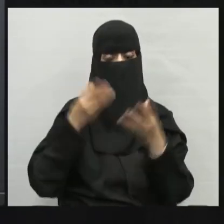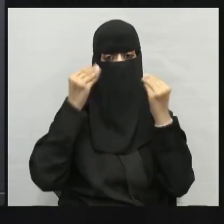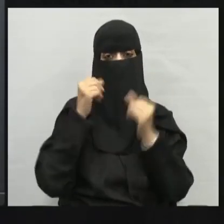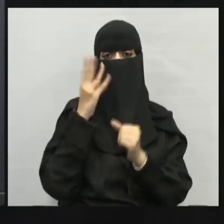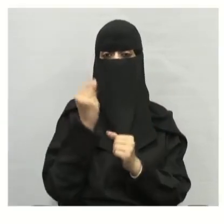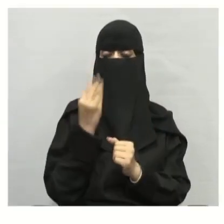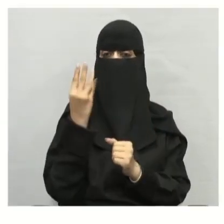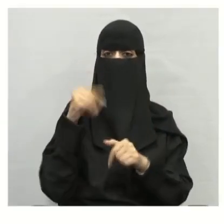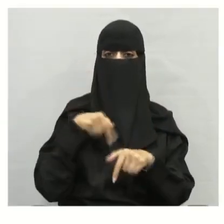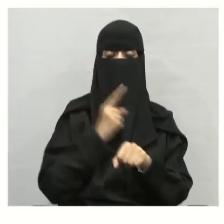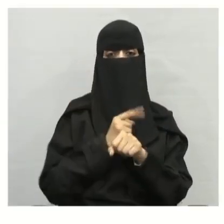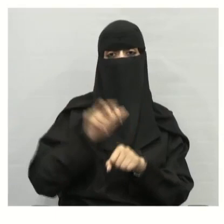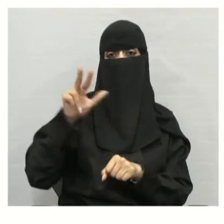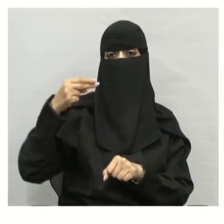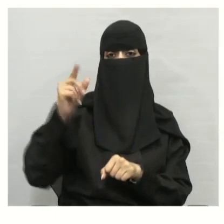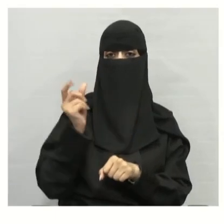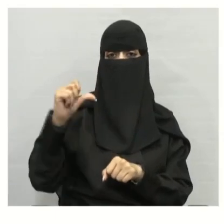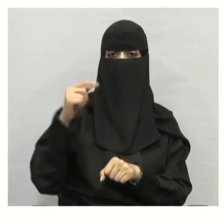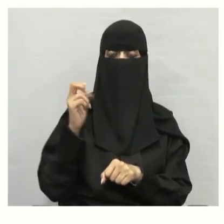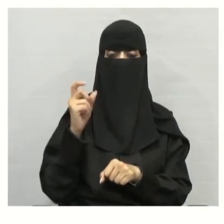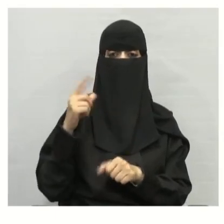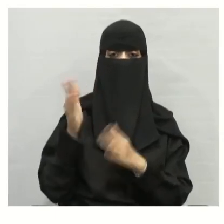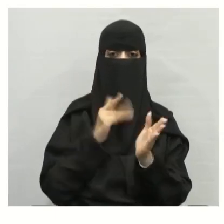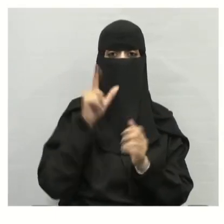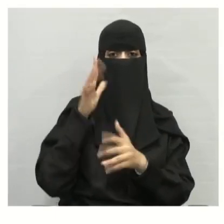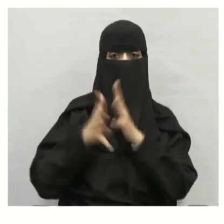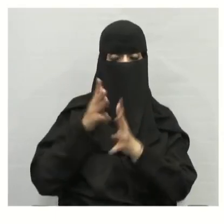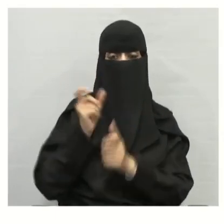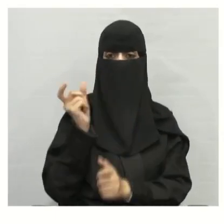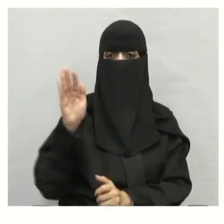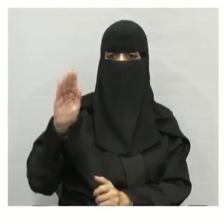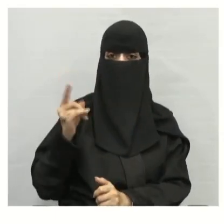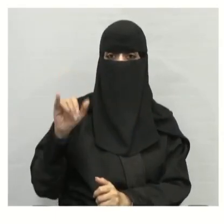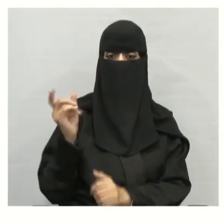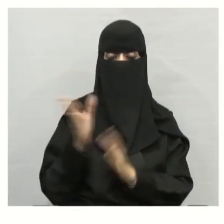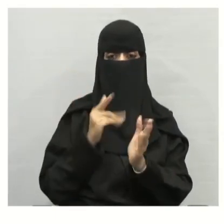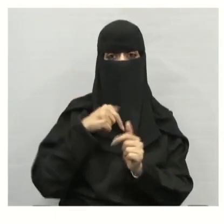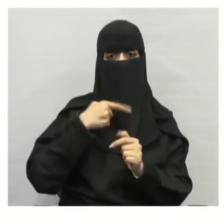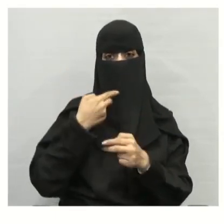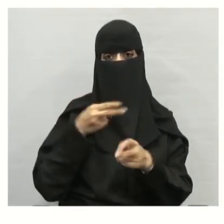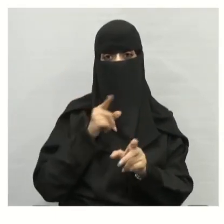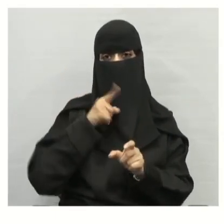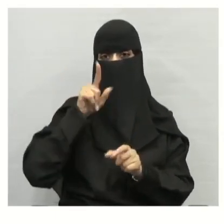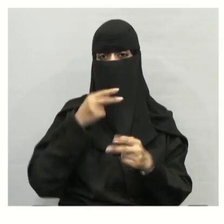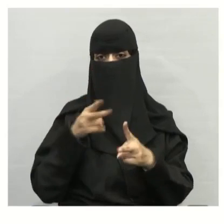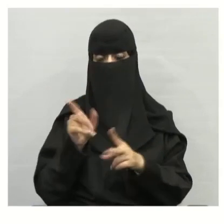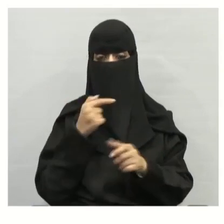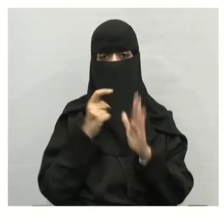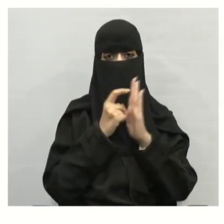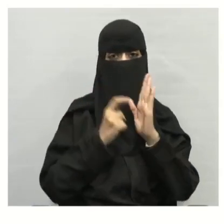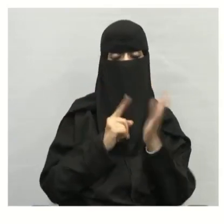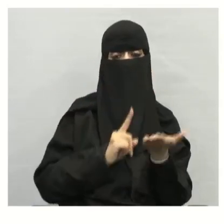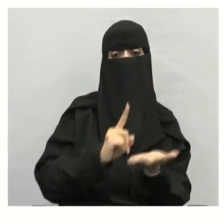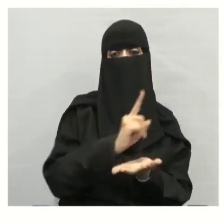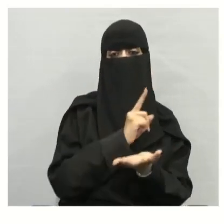رقم أربعة معكم معلمتكم العنود الاعتابي معنا أستاذة لغة الإشارة نسرين النصار بسم الله نبدأ النظام